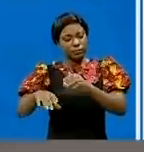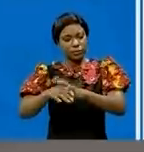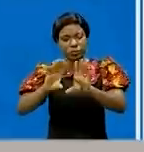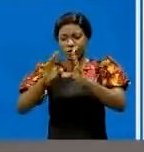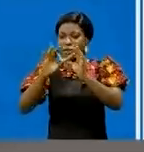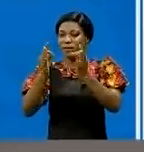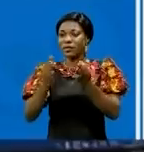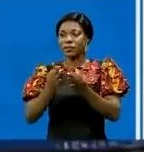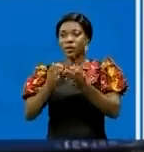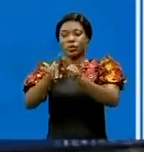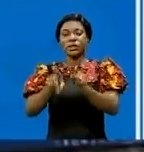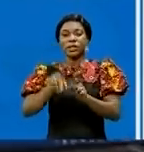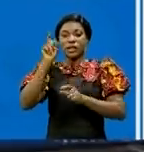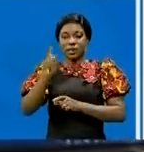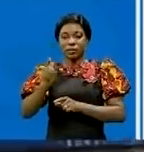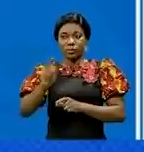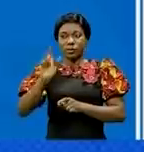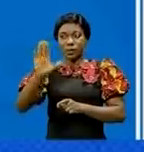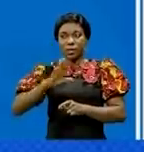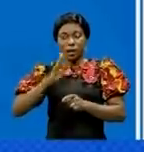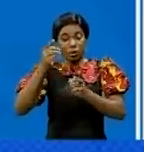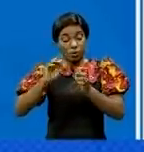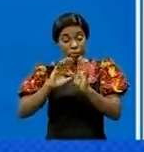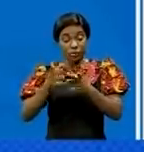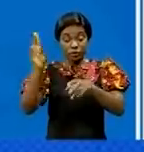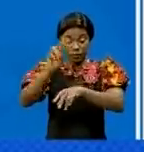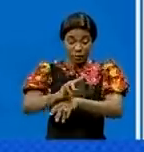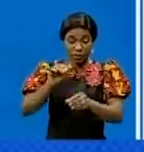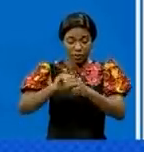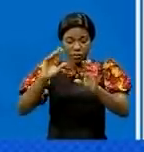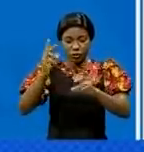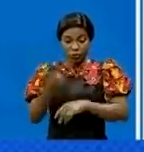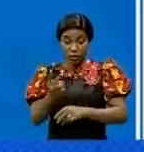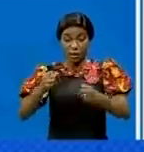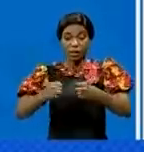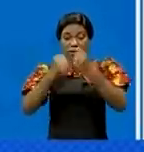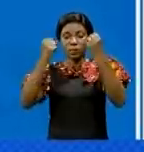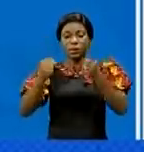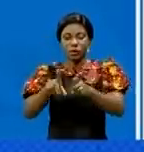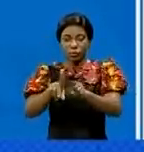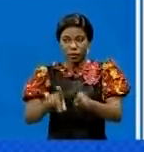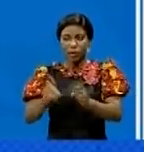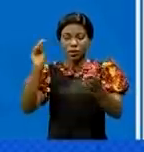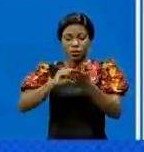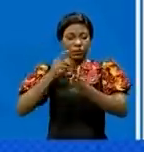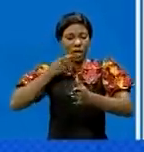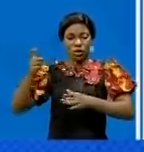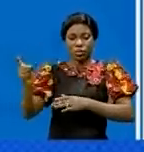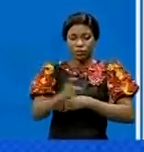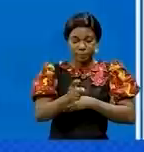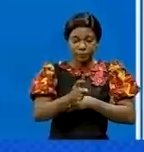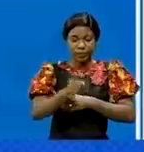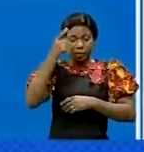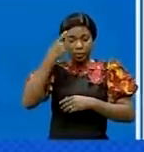éprouvées et a témoigné sa compassion aux victimes de ces deux accidents. Des instructions précises ont été données